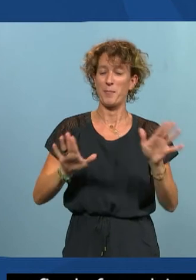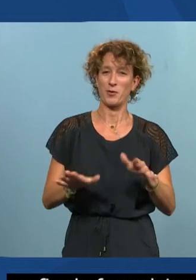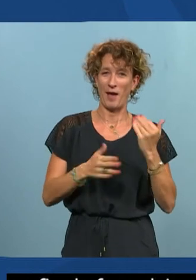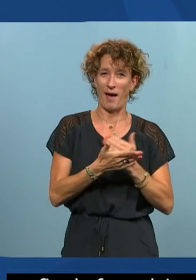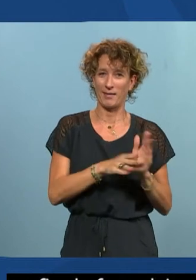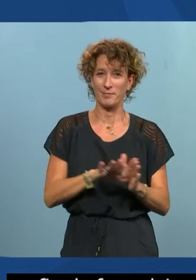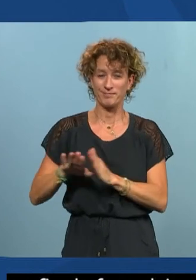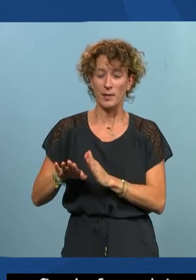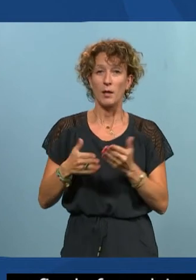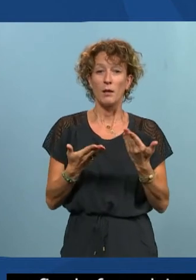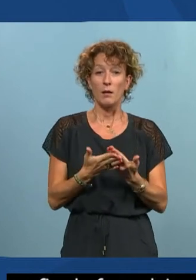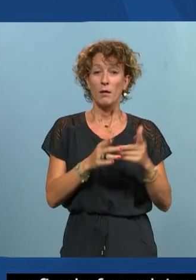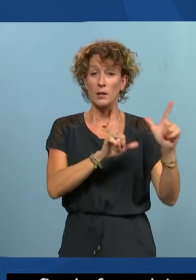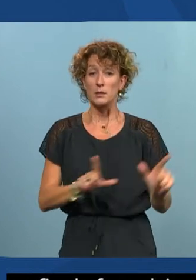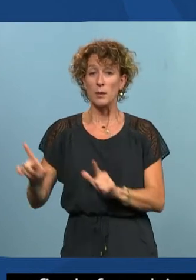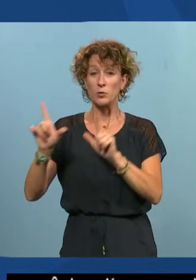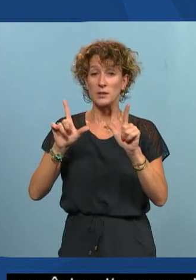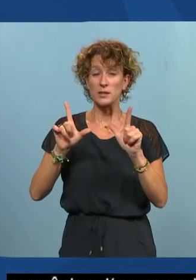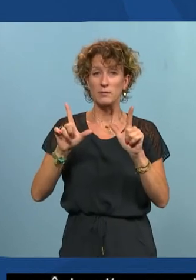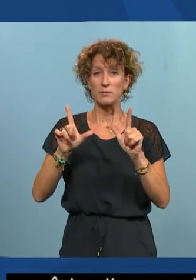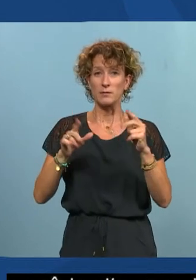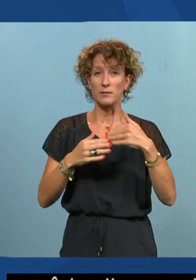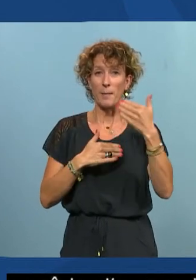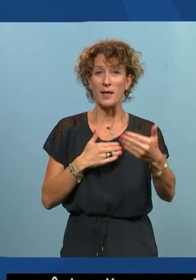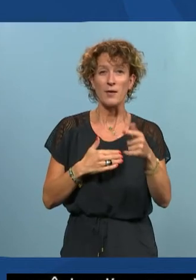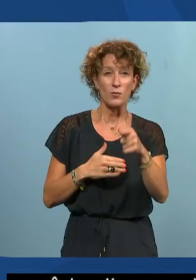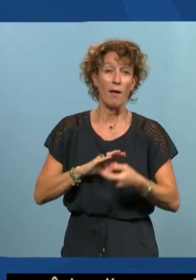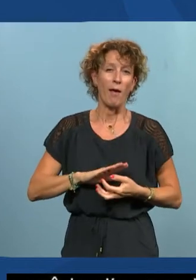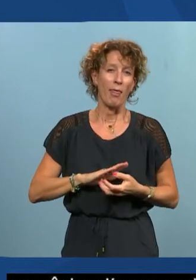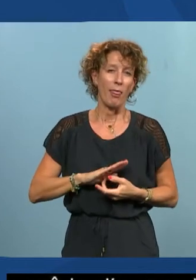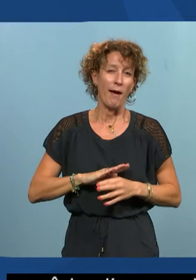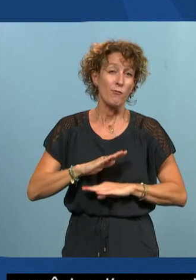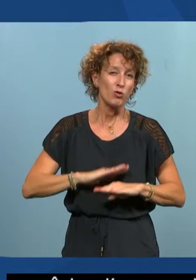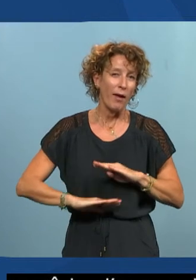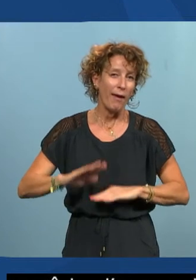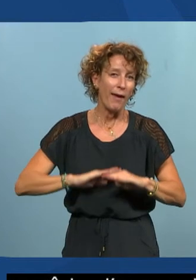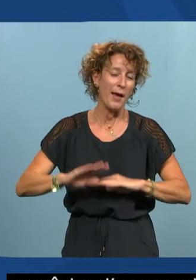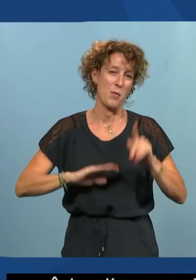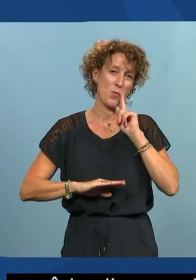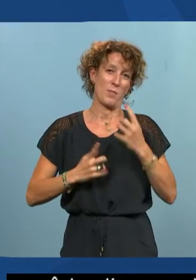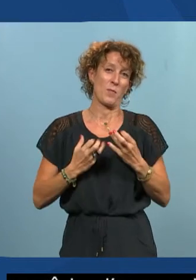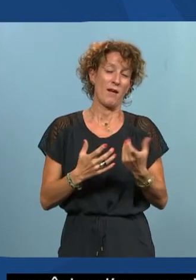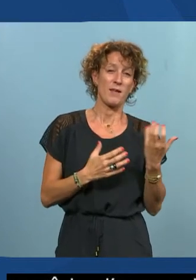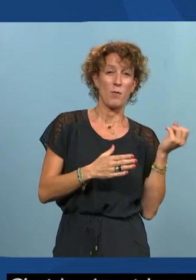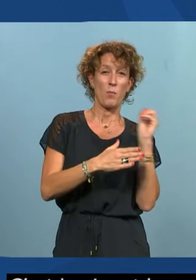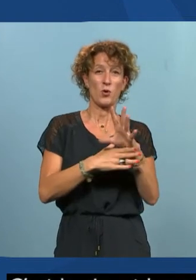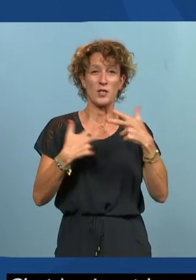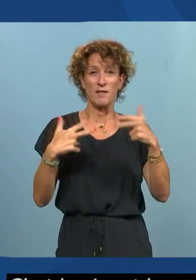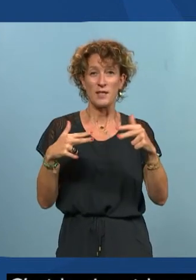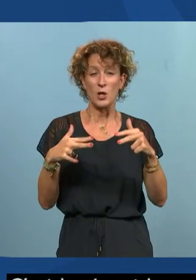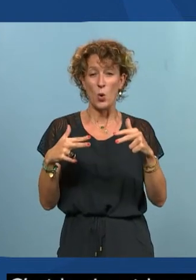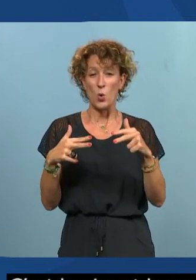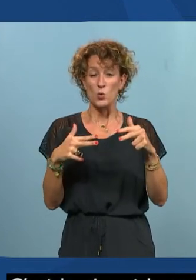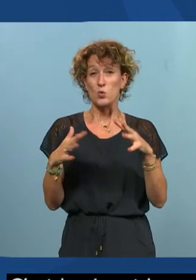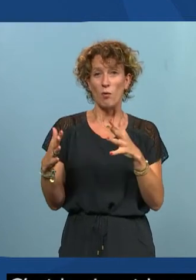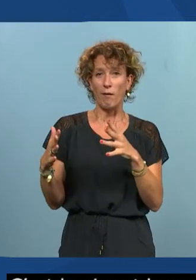'avancer la diapositive suivante vous allez être frustré puisque j'avais envie de vous projeter une vidéo de ce que c'est la navigation électeur d'écran je vous renvoie à